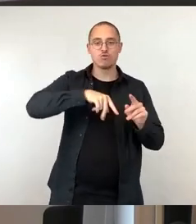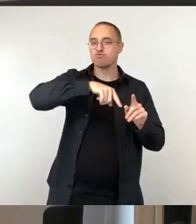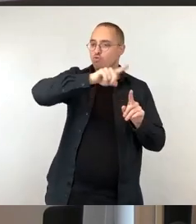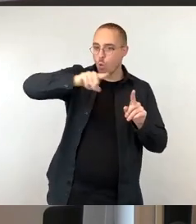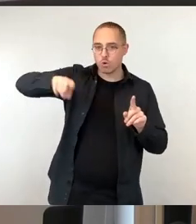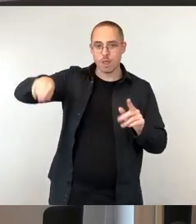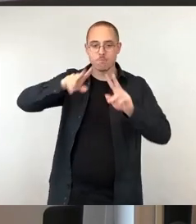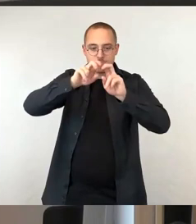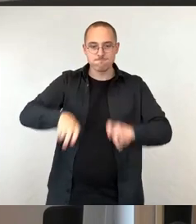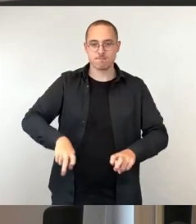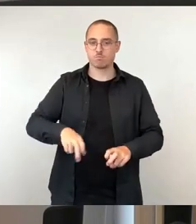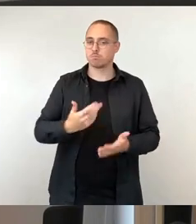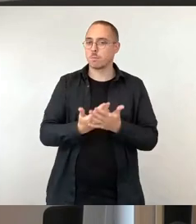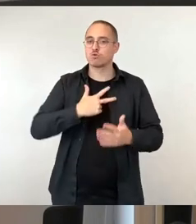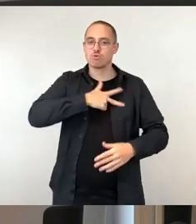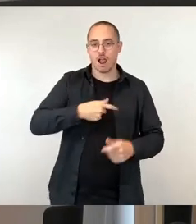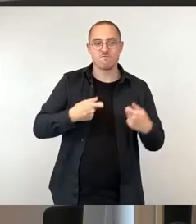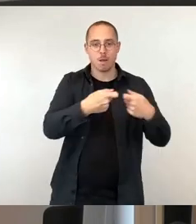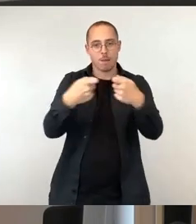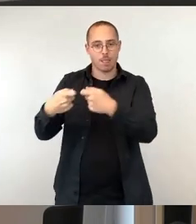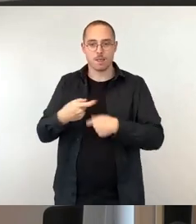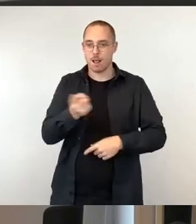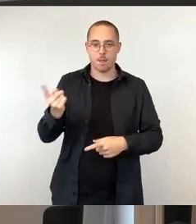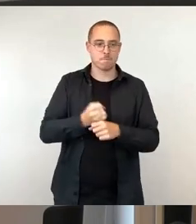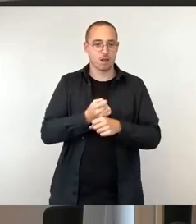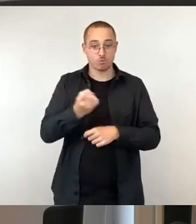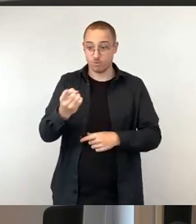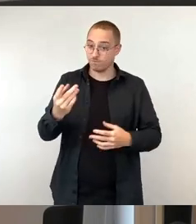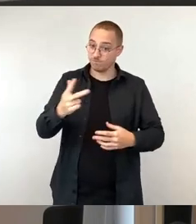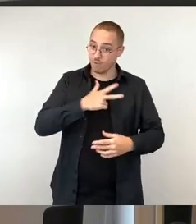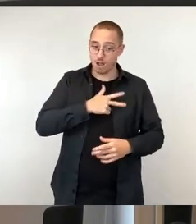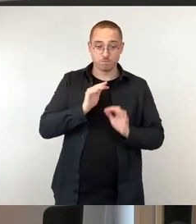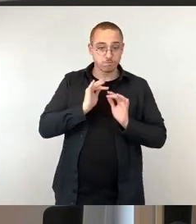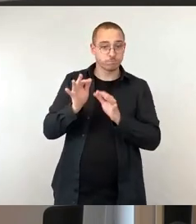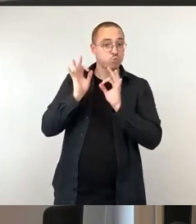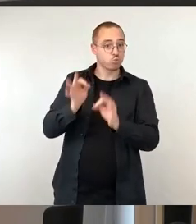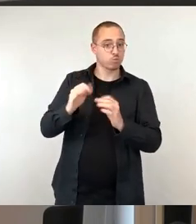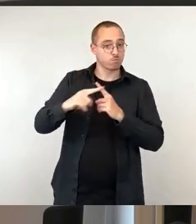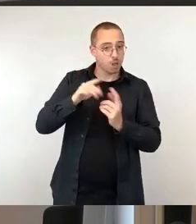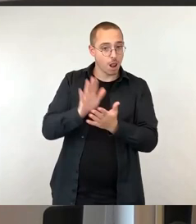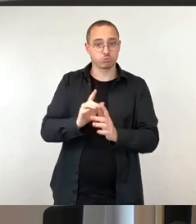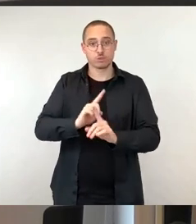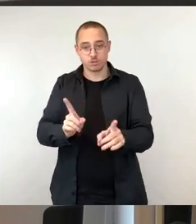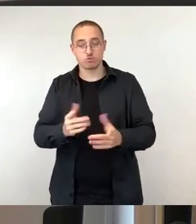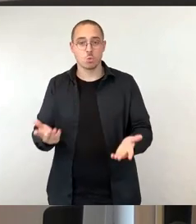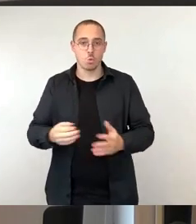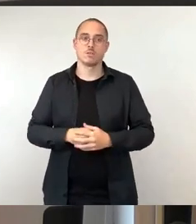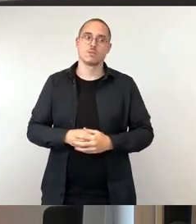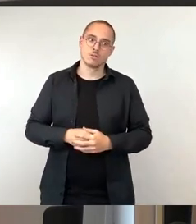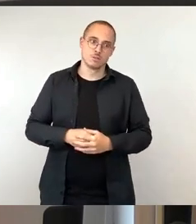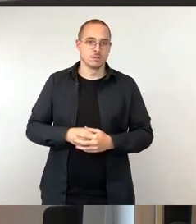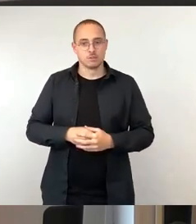angefertigt. Und ich denke, diese Erkenntnisse muss man doch nutzen, um Rückschlüsse daraus für die praktische Arbeit zu ziehen.